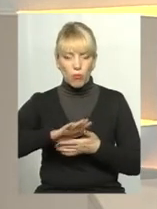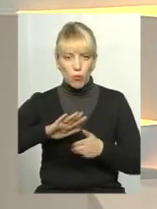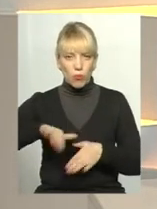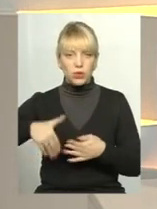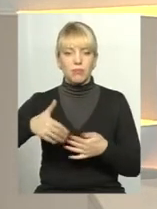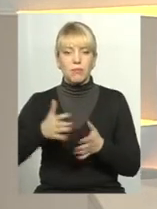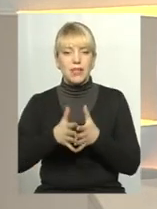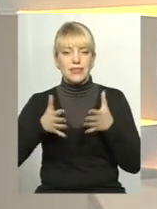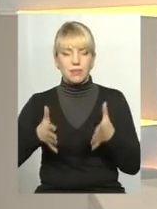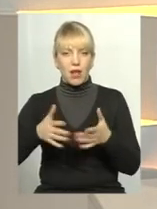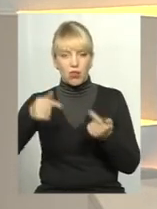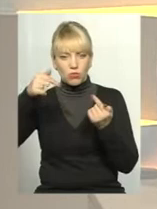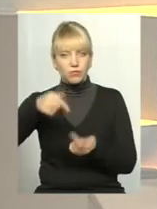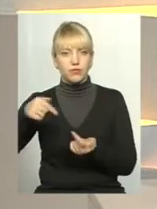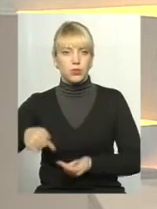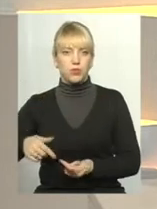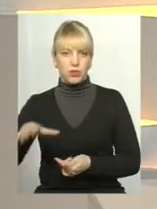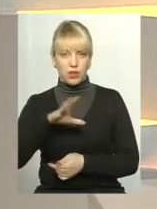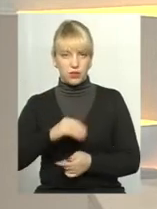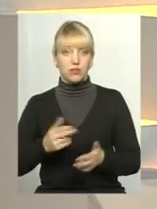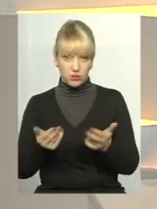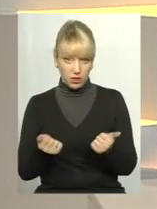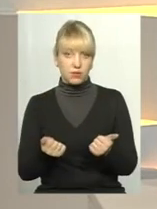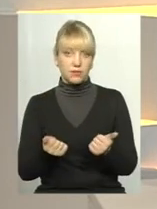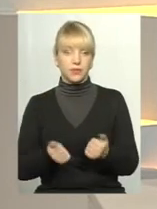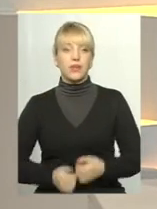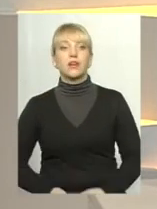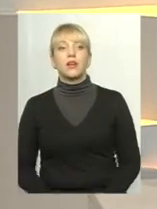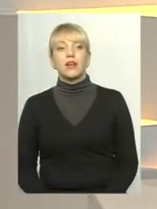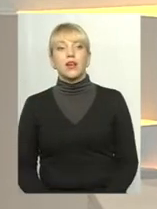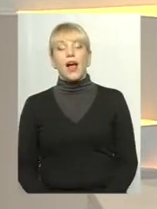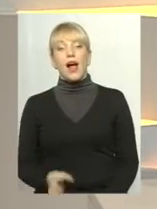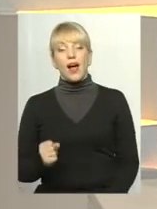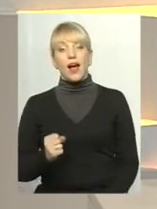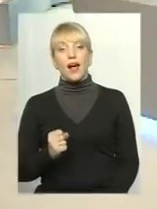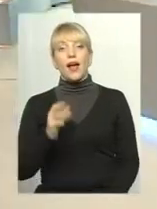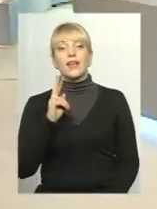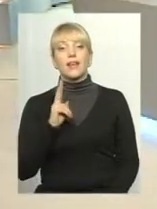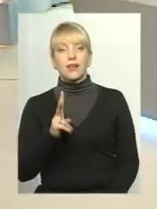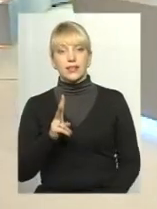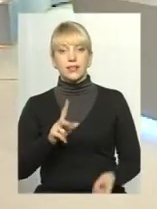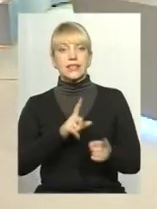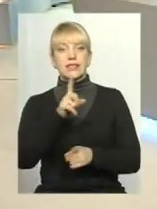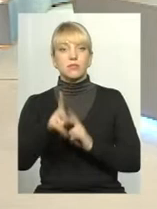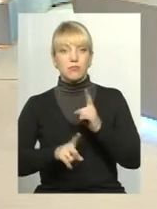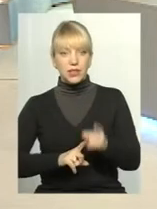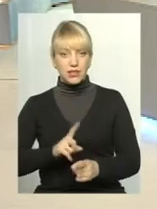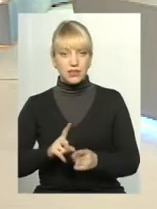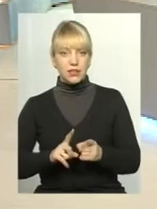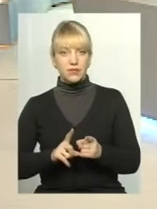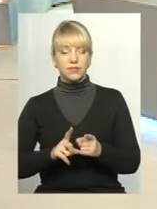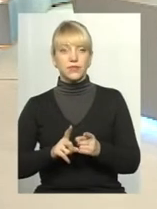максимально відповідати нормам. Так, так. Скажіть, будь ласка, а як зміниться, що